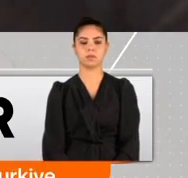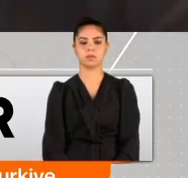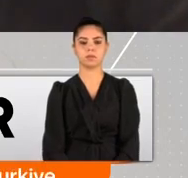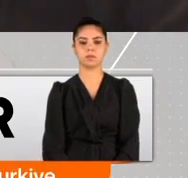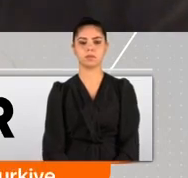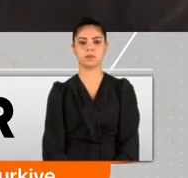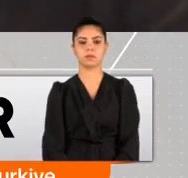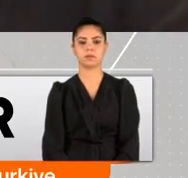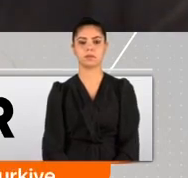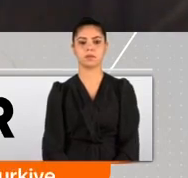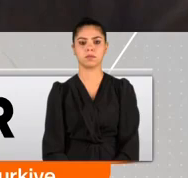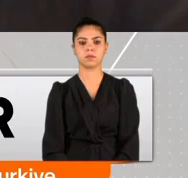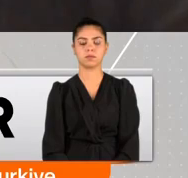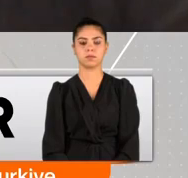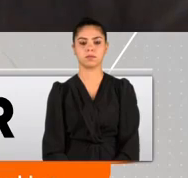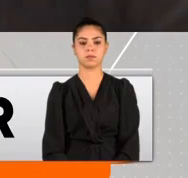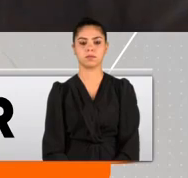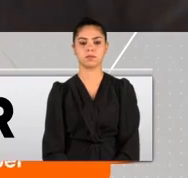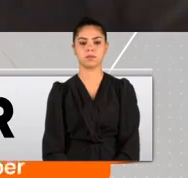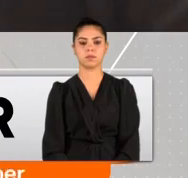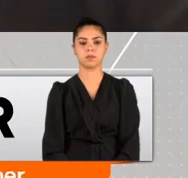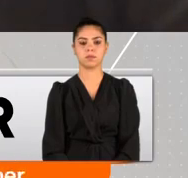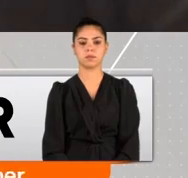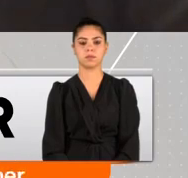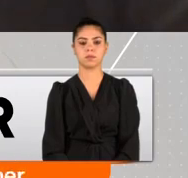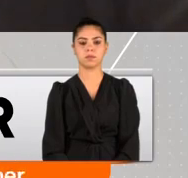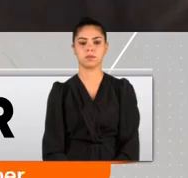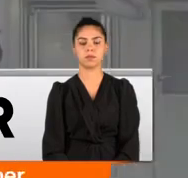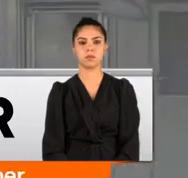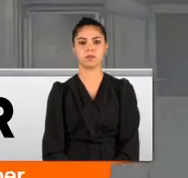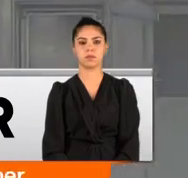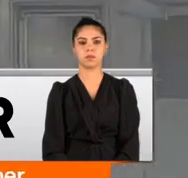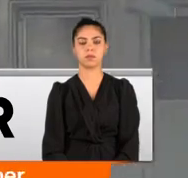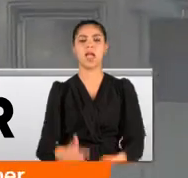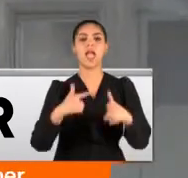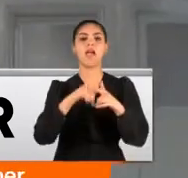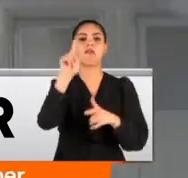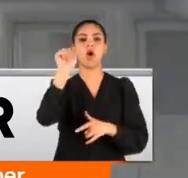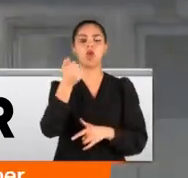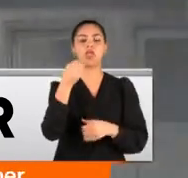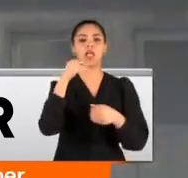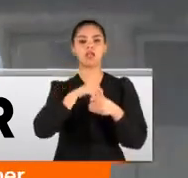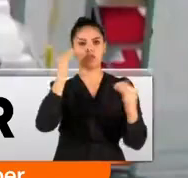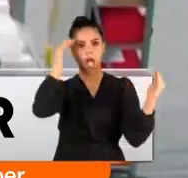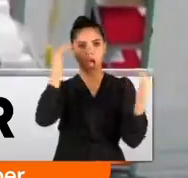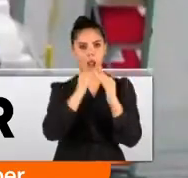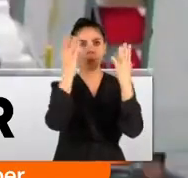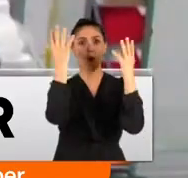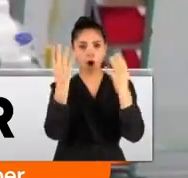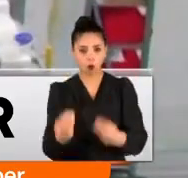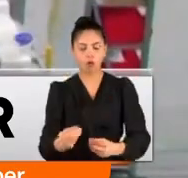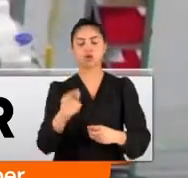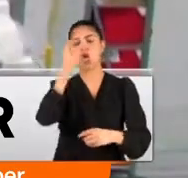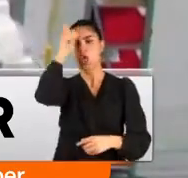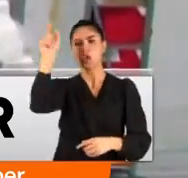parası kaldı orada. O parayı almanın eğiliminde. F-16 için uzlaşma sağlanırsa Türkiye'nin